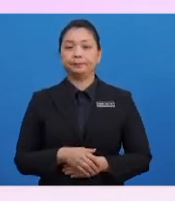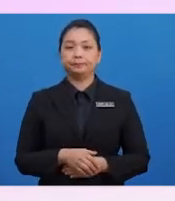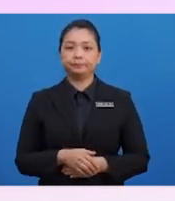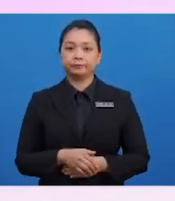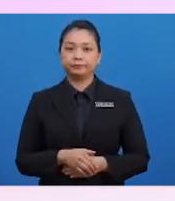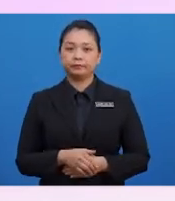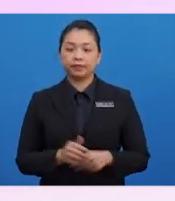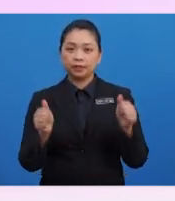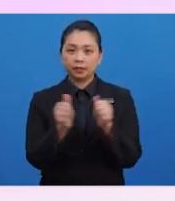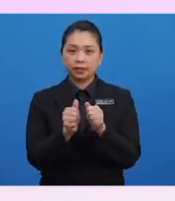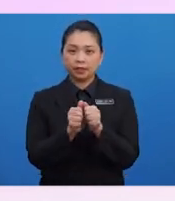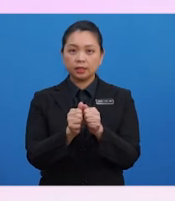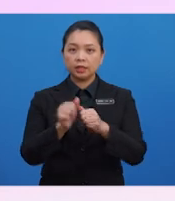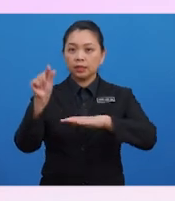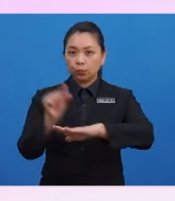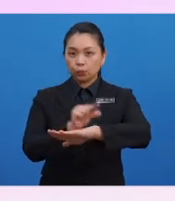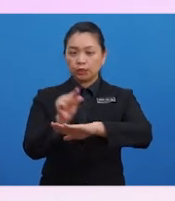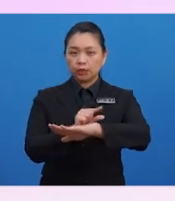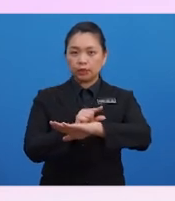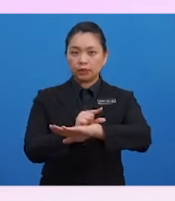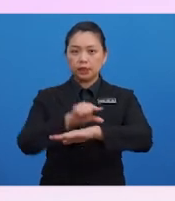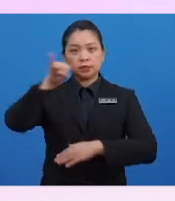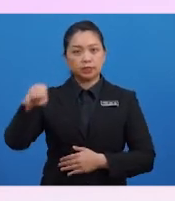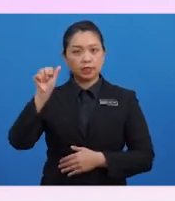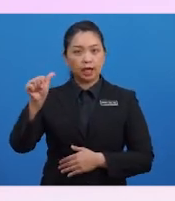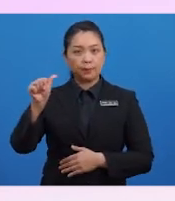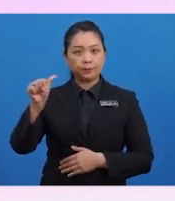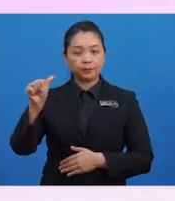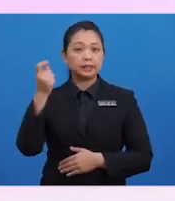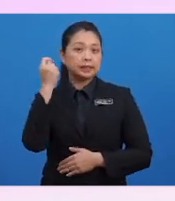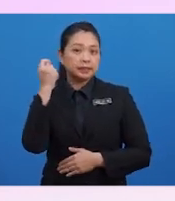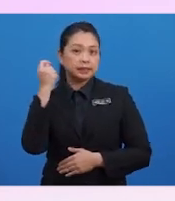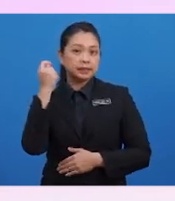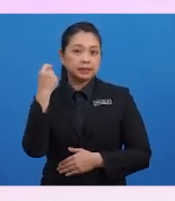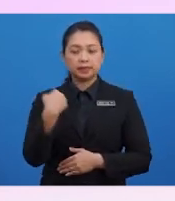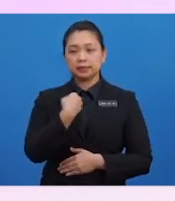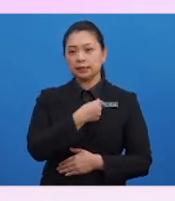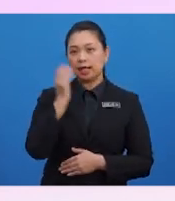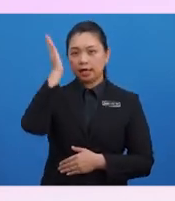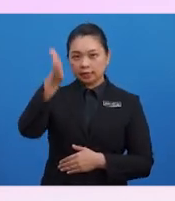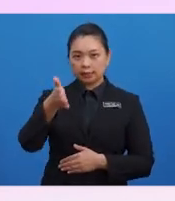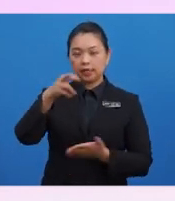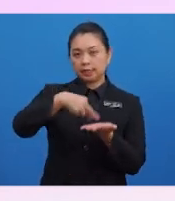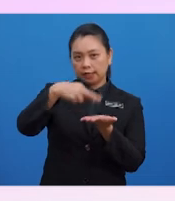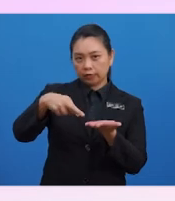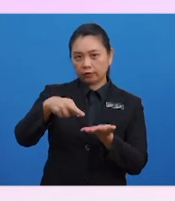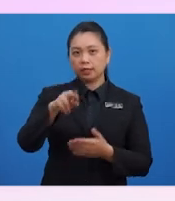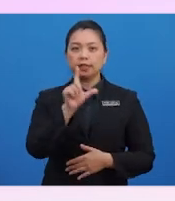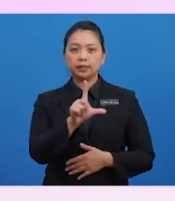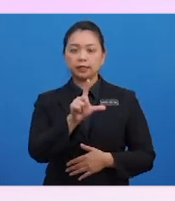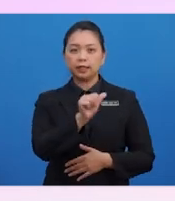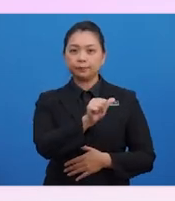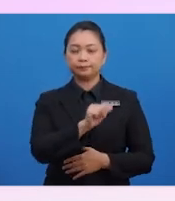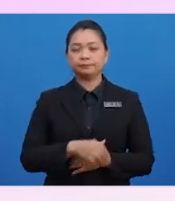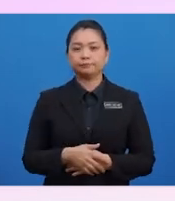Dengan menggunakan jurnal A yang telah kita sediakan tadi, kita akan merekod pula ke dalam ledger